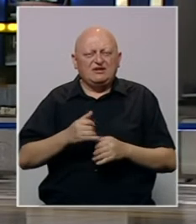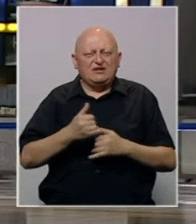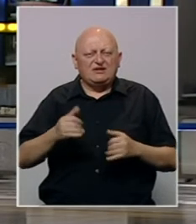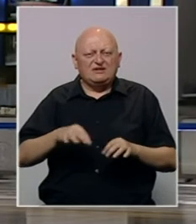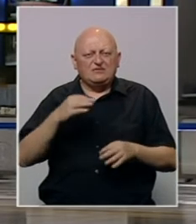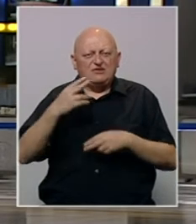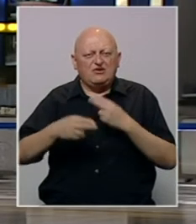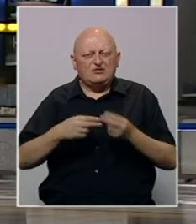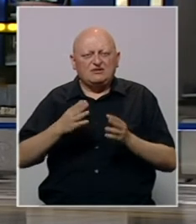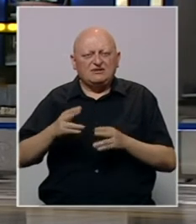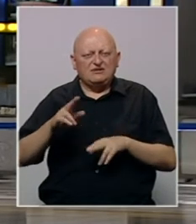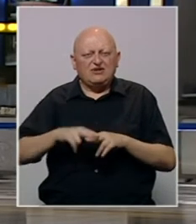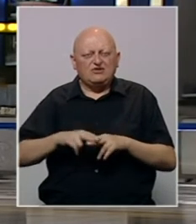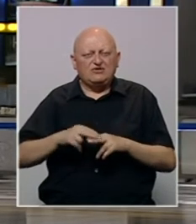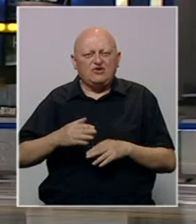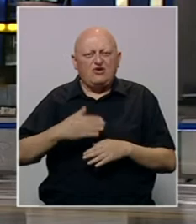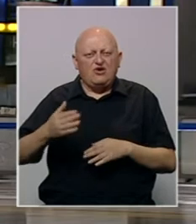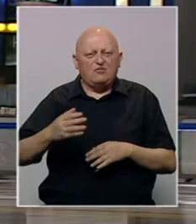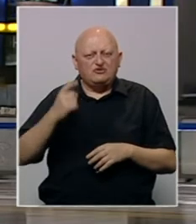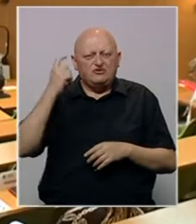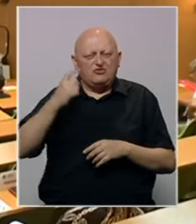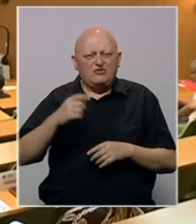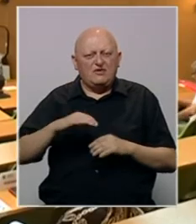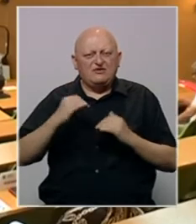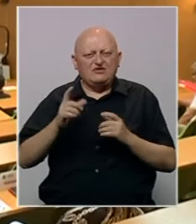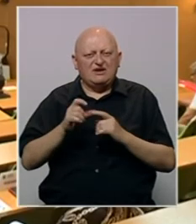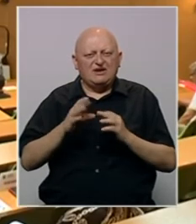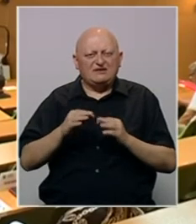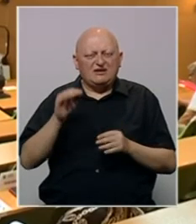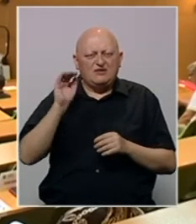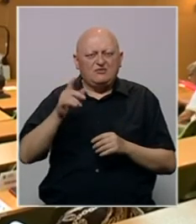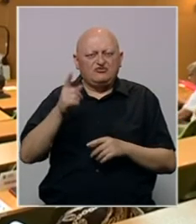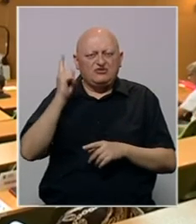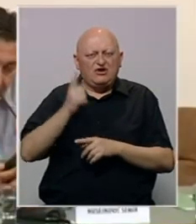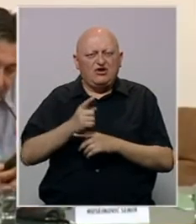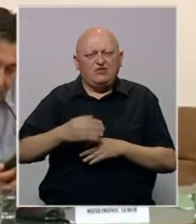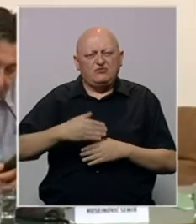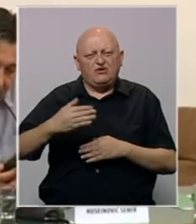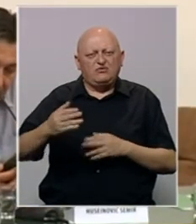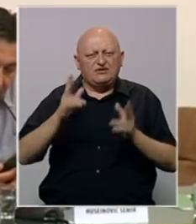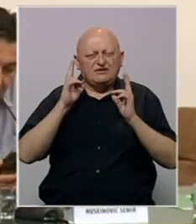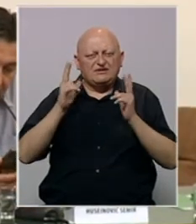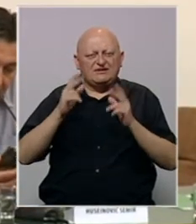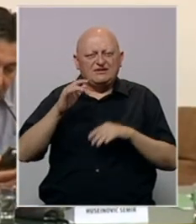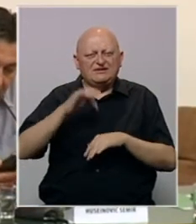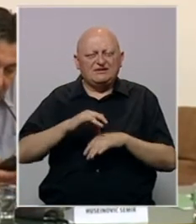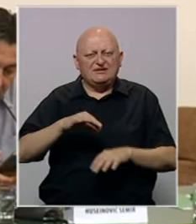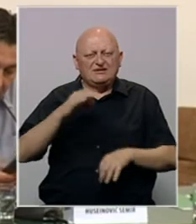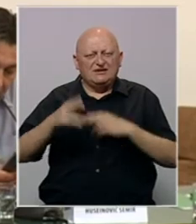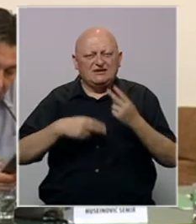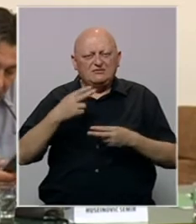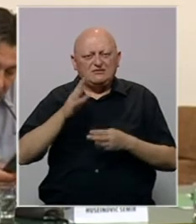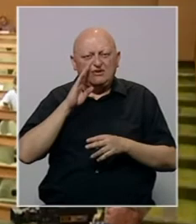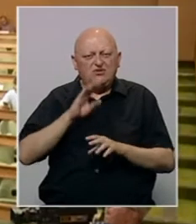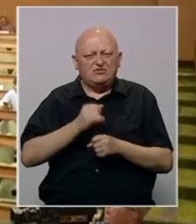Gradske izborne komisije iz reda ostalih. Iz opozicijonog kluba vijećnika SDA poručuju da je odluka u suprotnosti sa zahtjevima